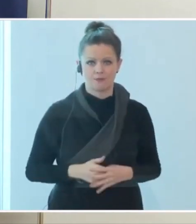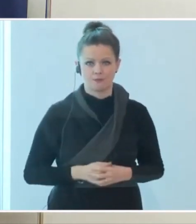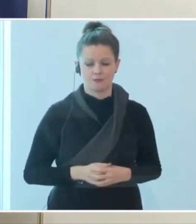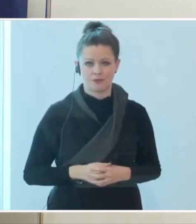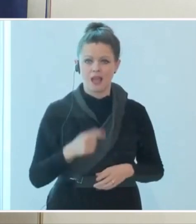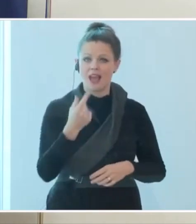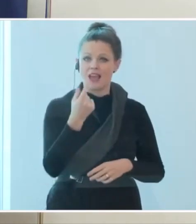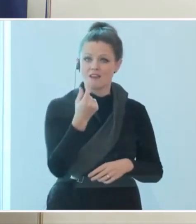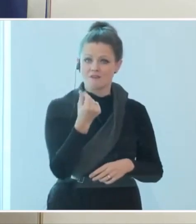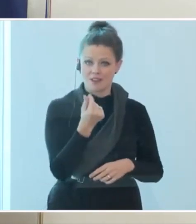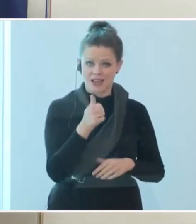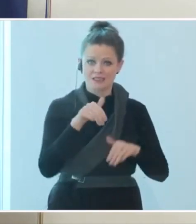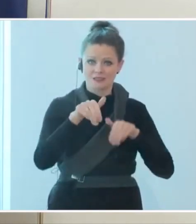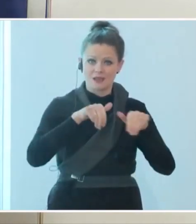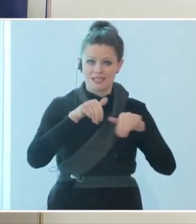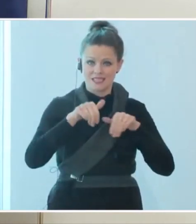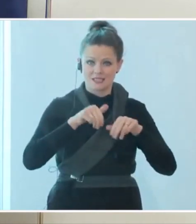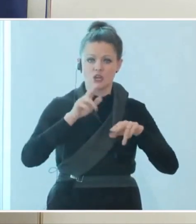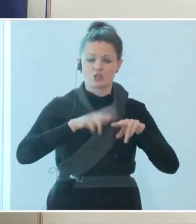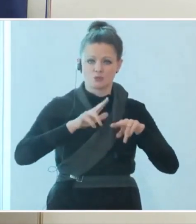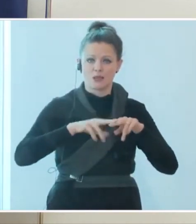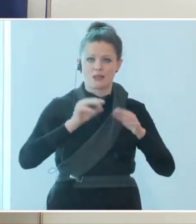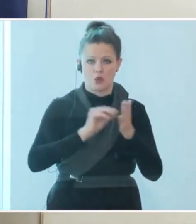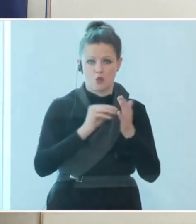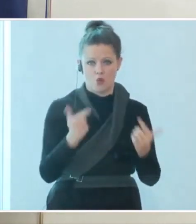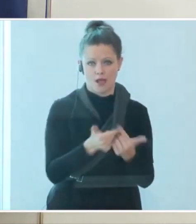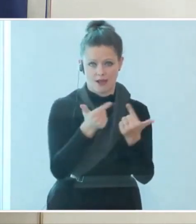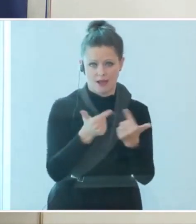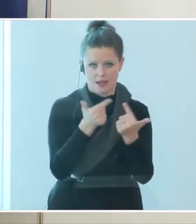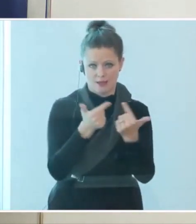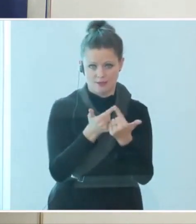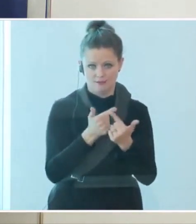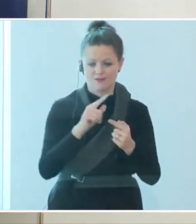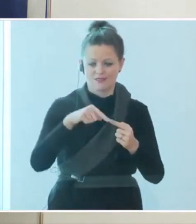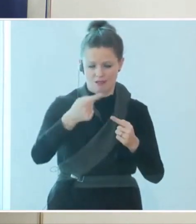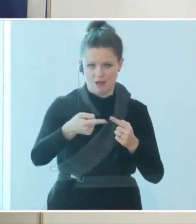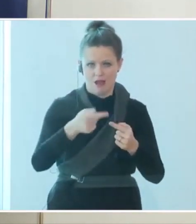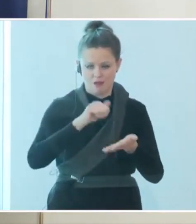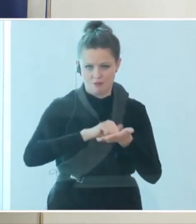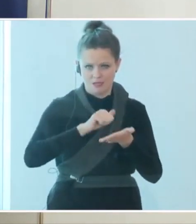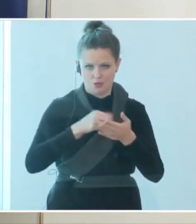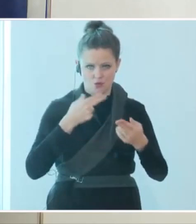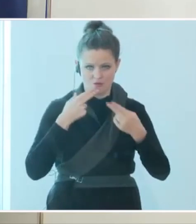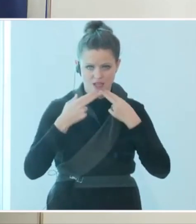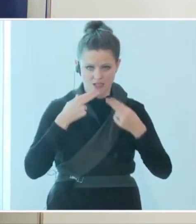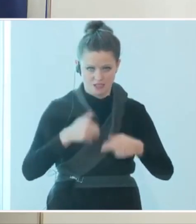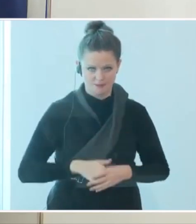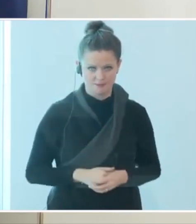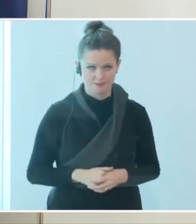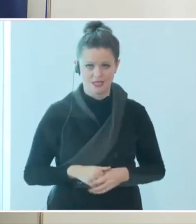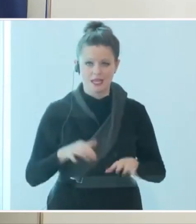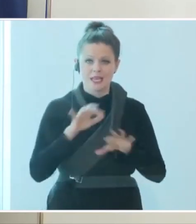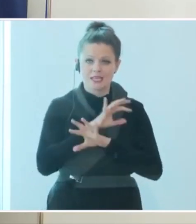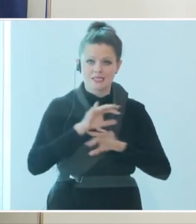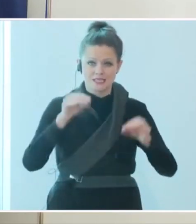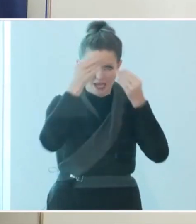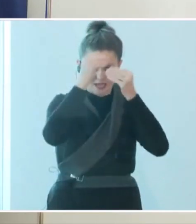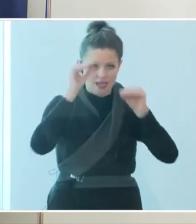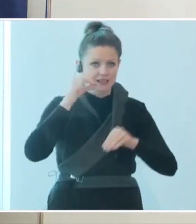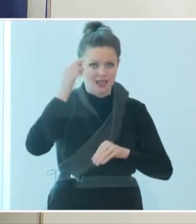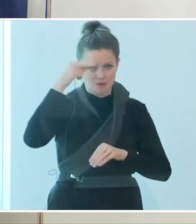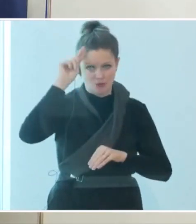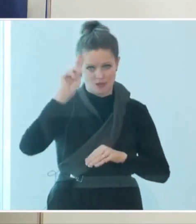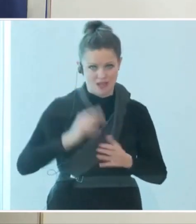auf Details auch im Anschluss an diese Pressekonferenz noch eingehen. Sehr geehrte Damen und Herren, wir hatten im